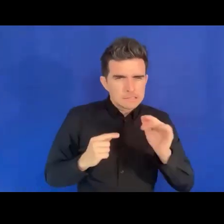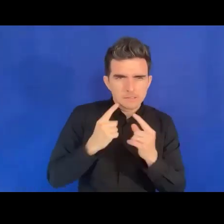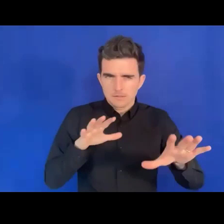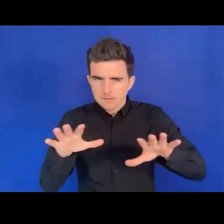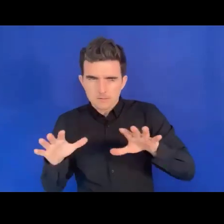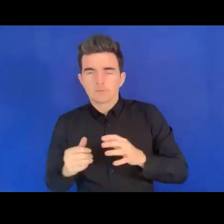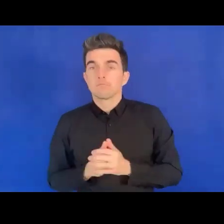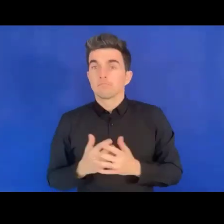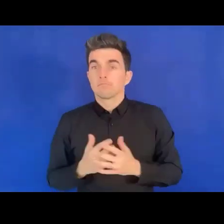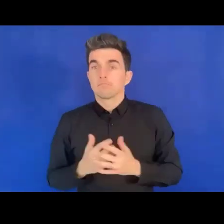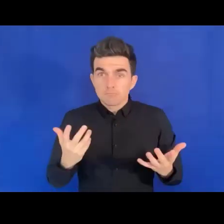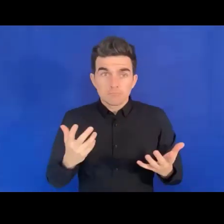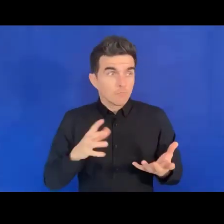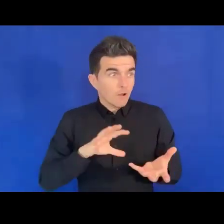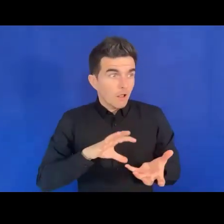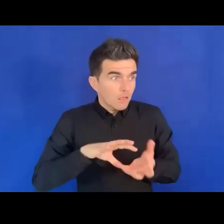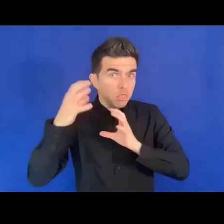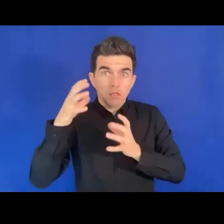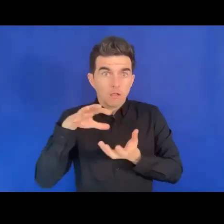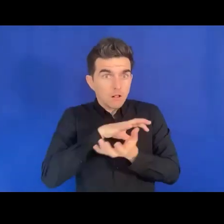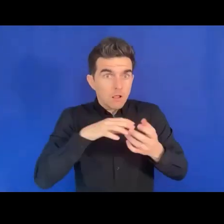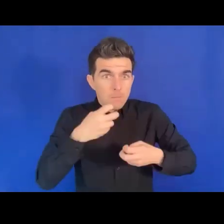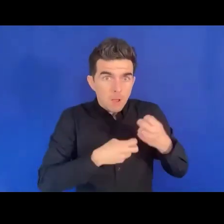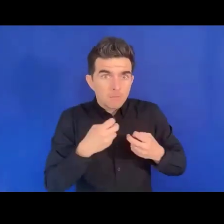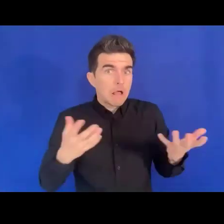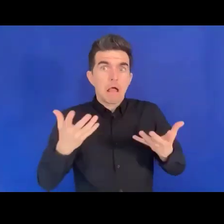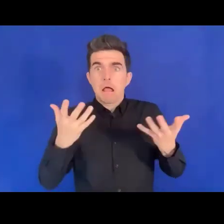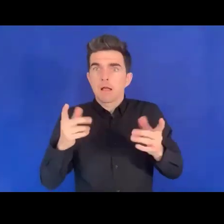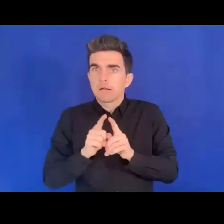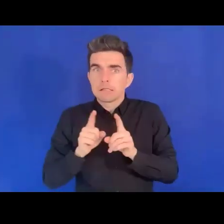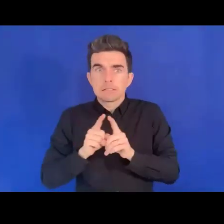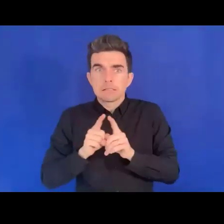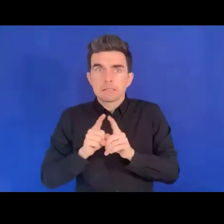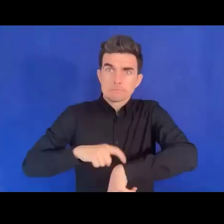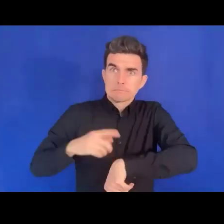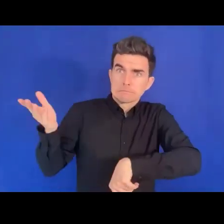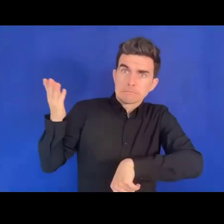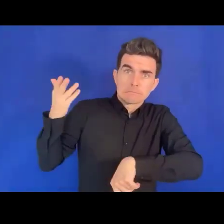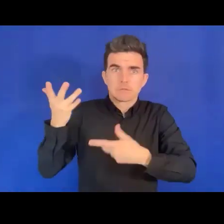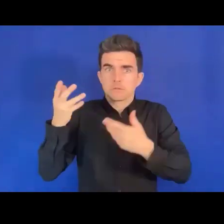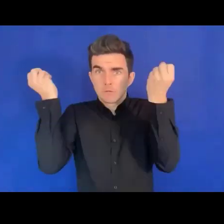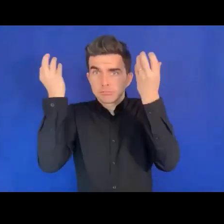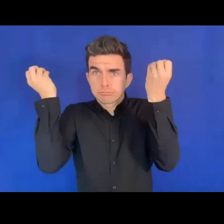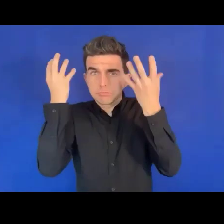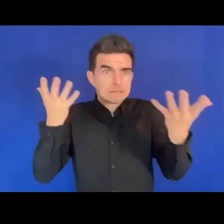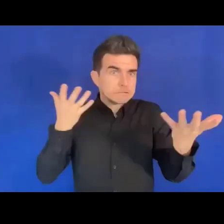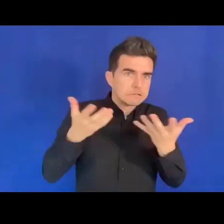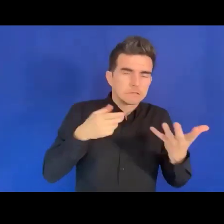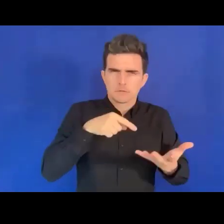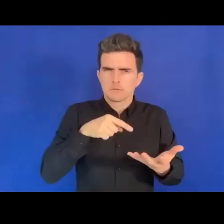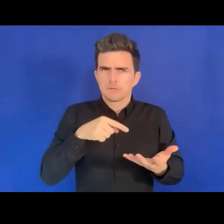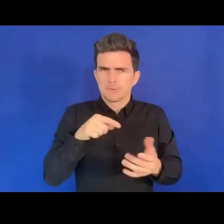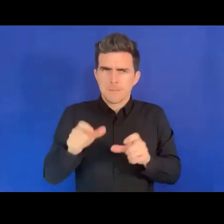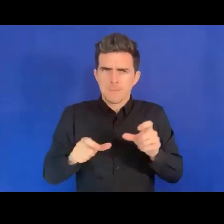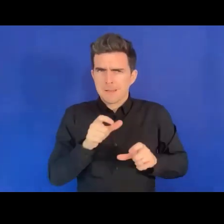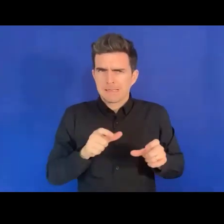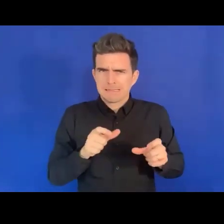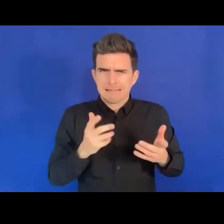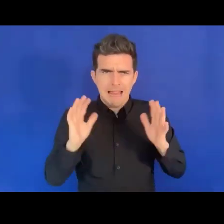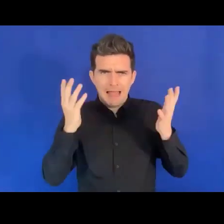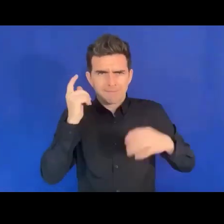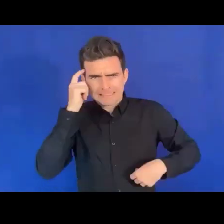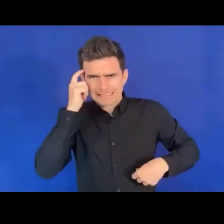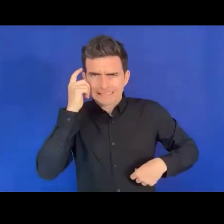les premières autorités qui seront avec nous, ce sont les autorités locales. Les autorités locales sont celles-là qui savent